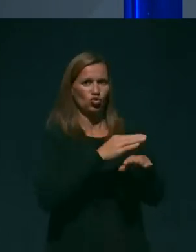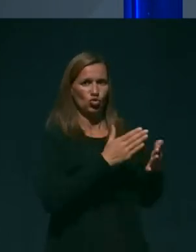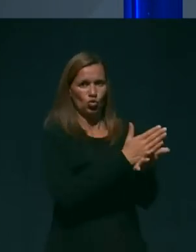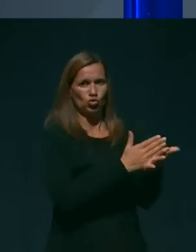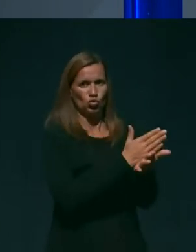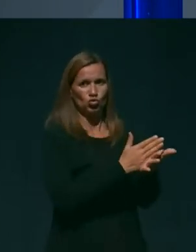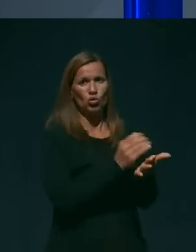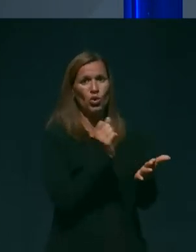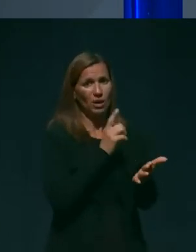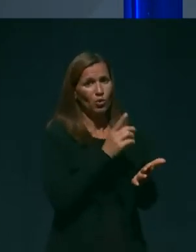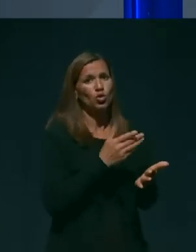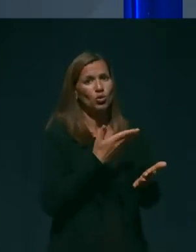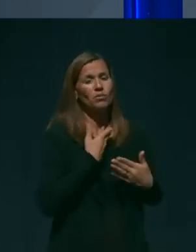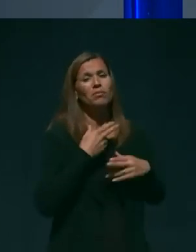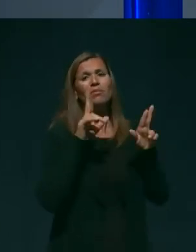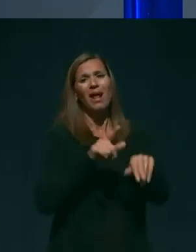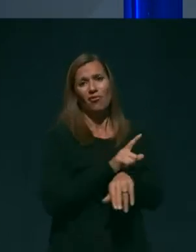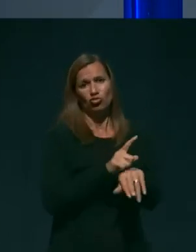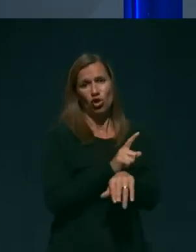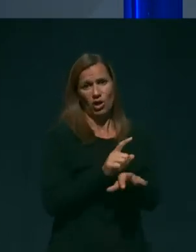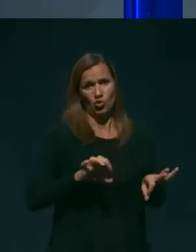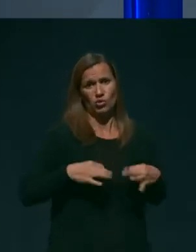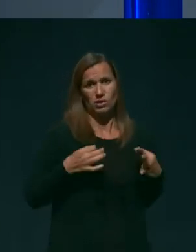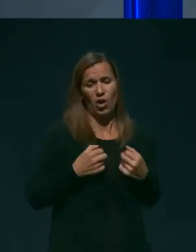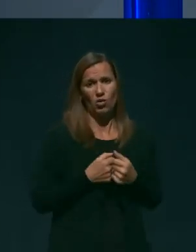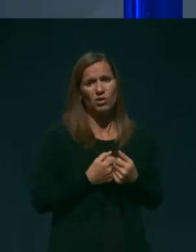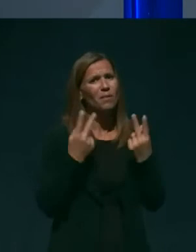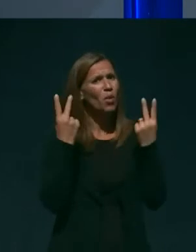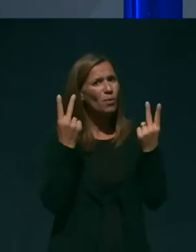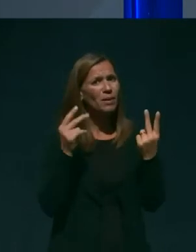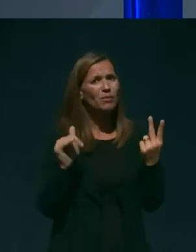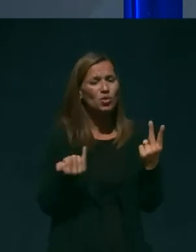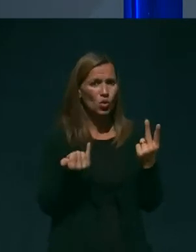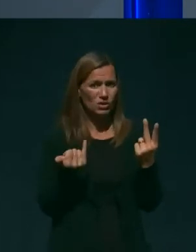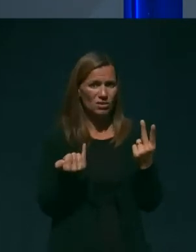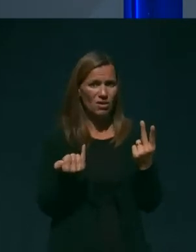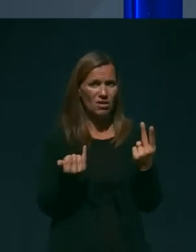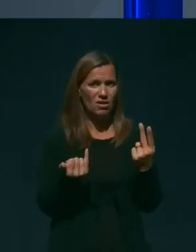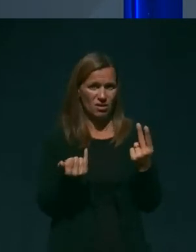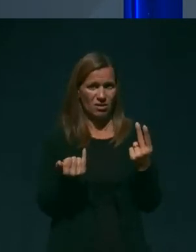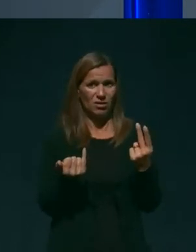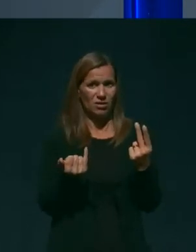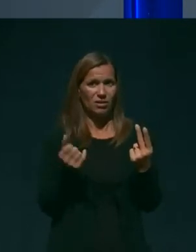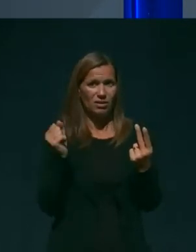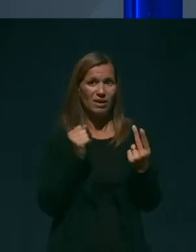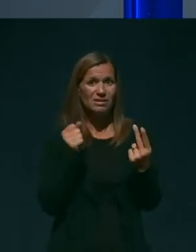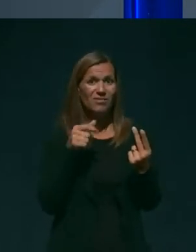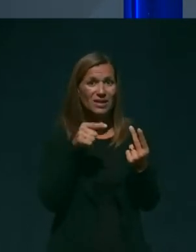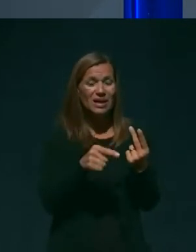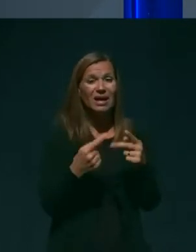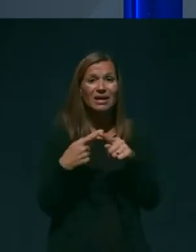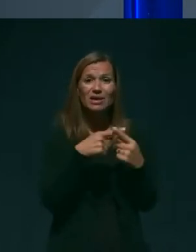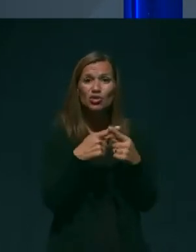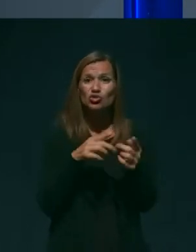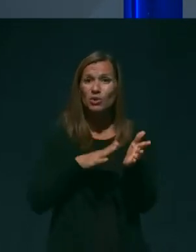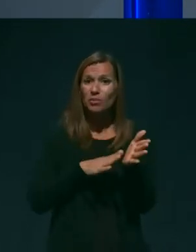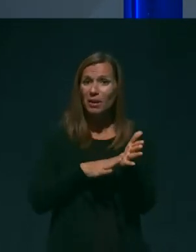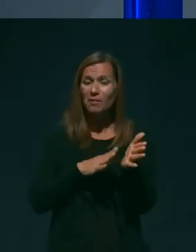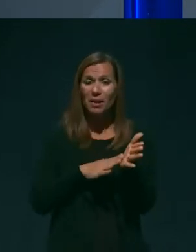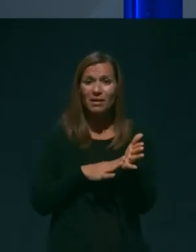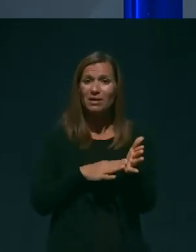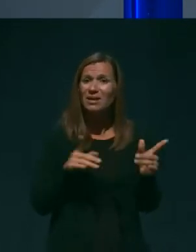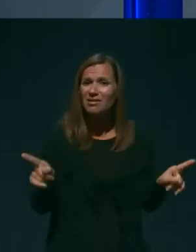deležni pravočasno, namreč je ključno, kdaj se prične v nekaterih kritičnih primerih. Mi pa z